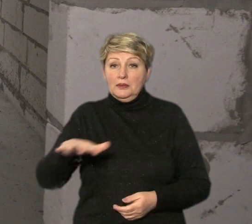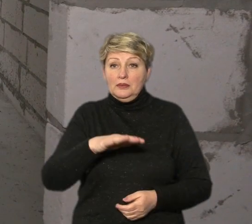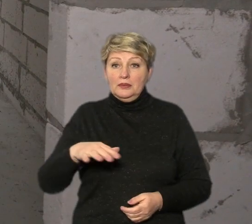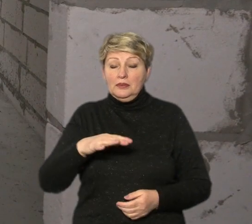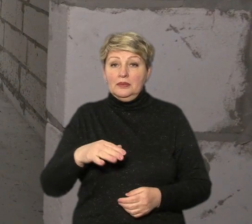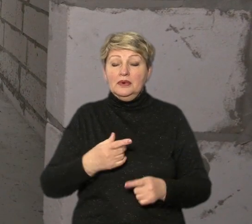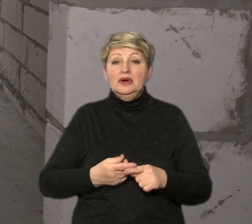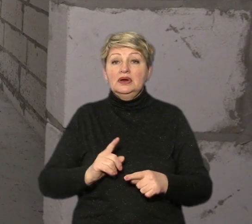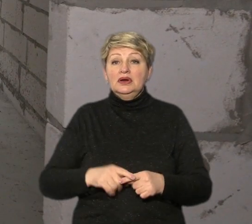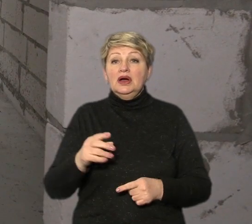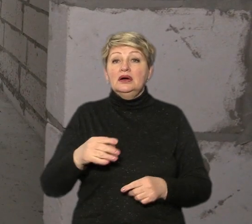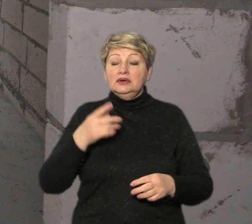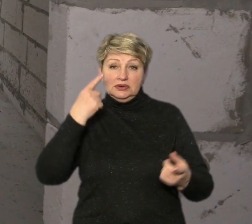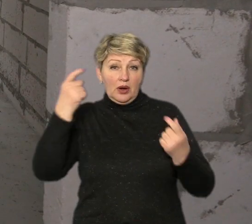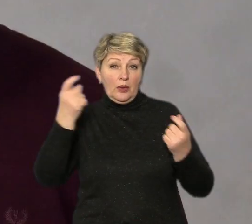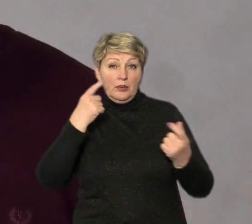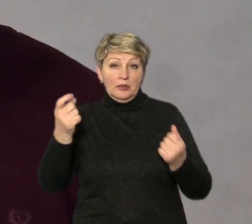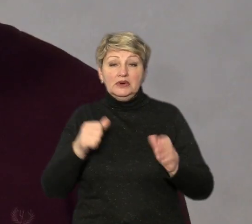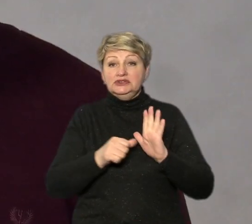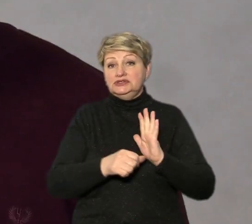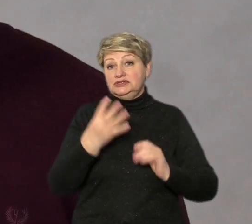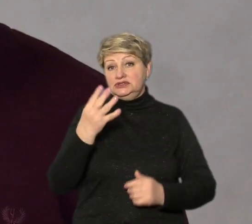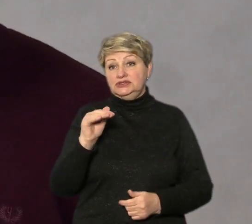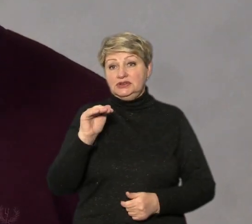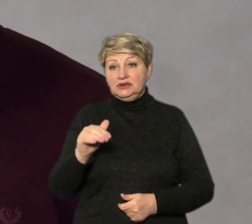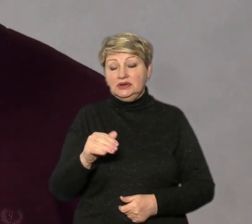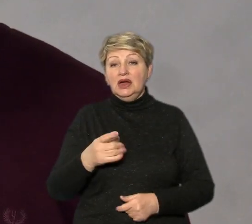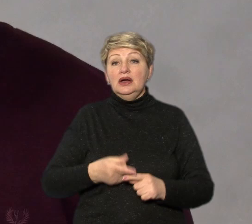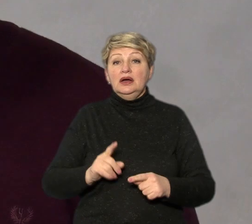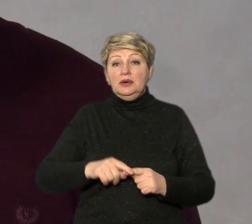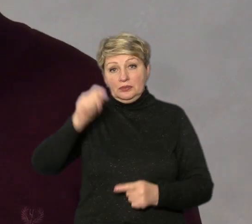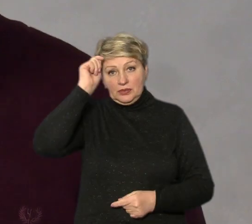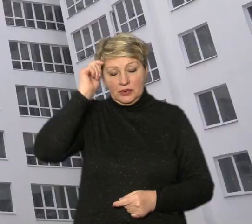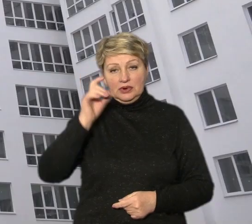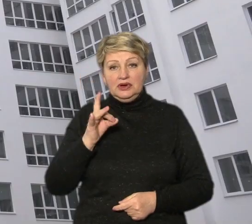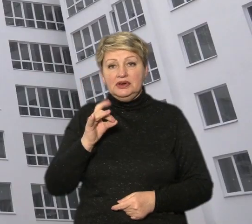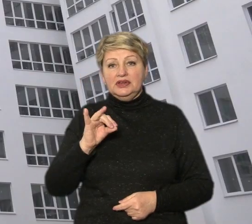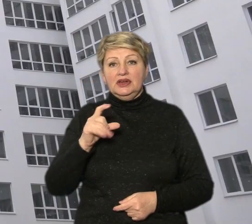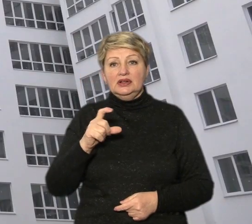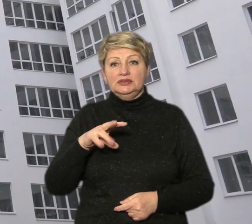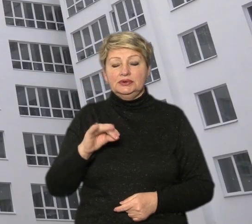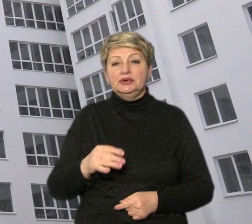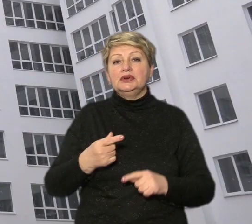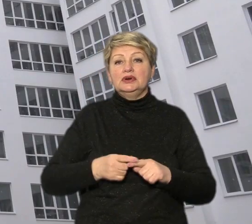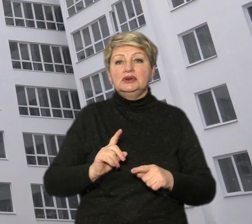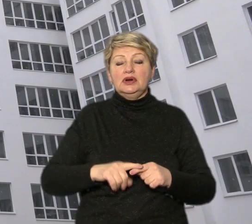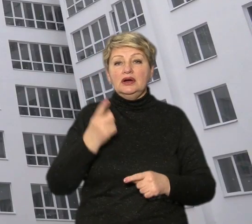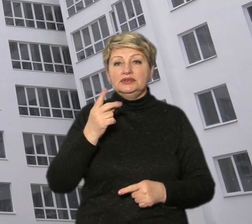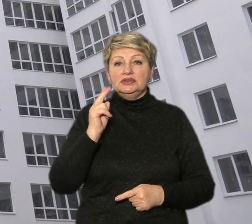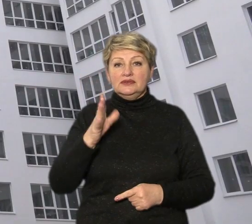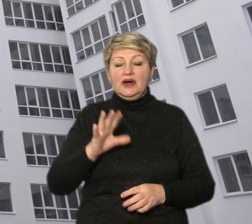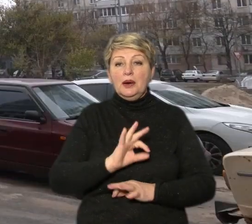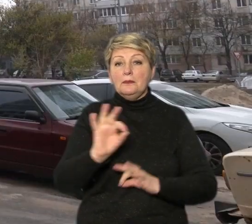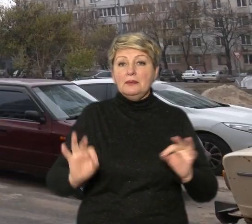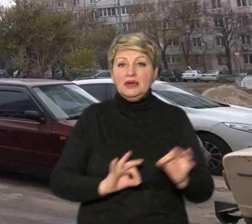ціна стоїть в рекламних об'явах 64 тисячі. Ріалтор Олександр Франко каже, 650 доларів в середньому вартує квадратний метр в